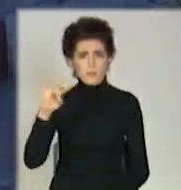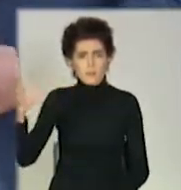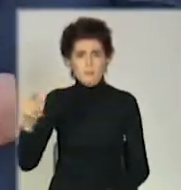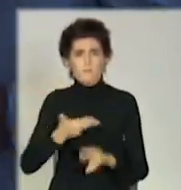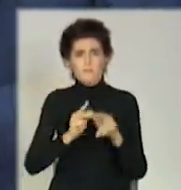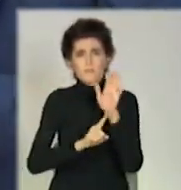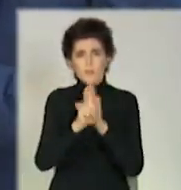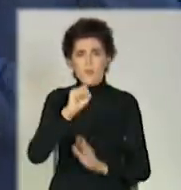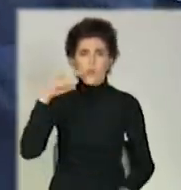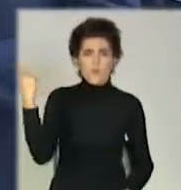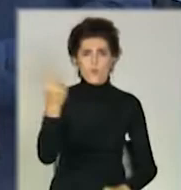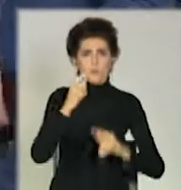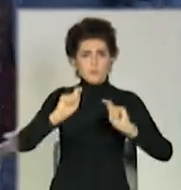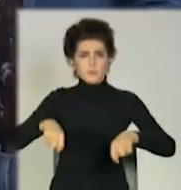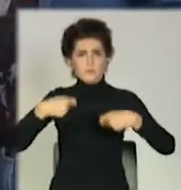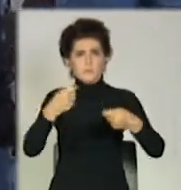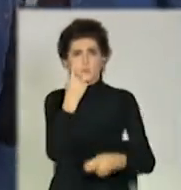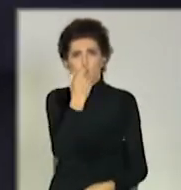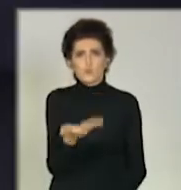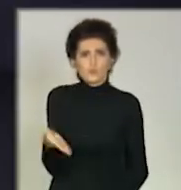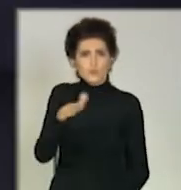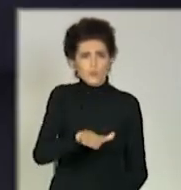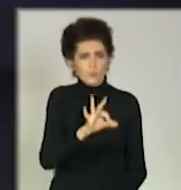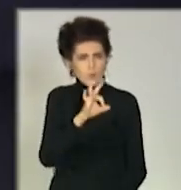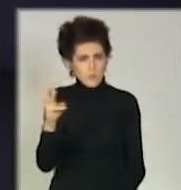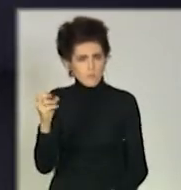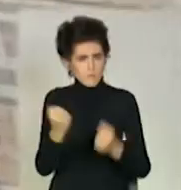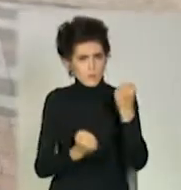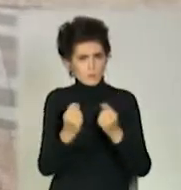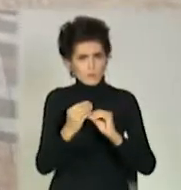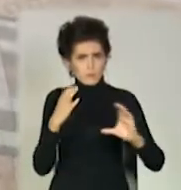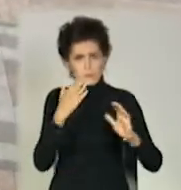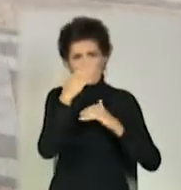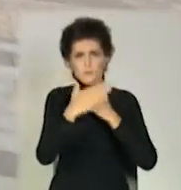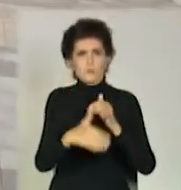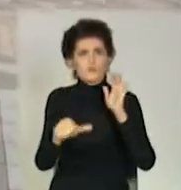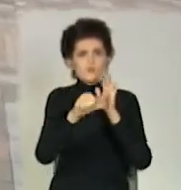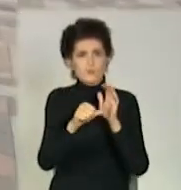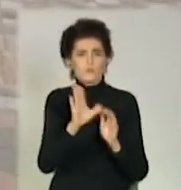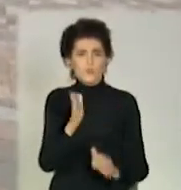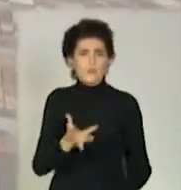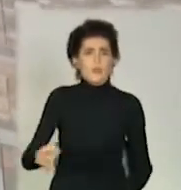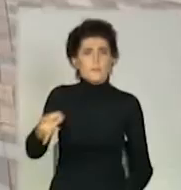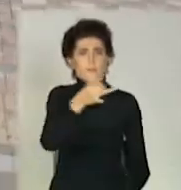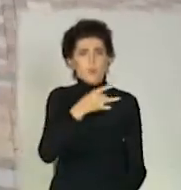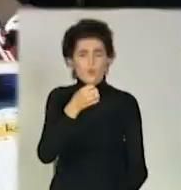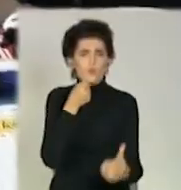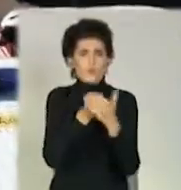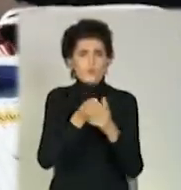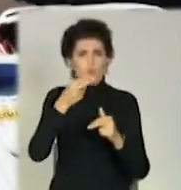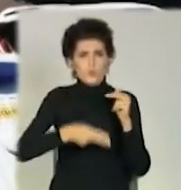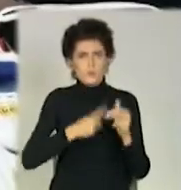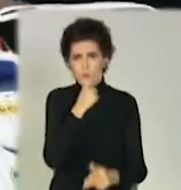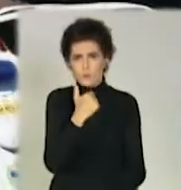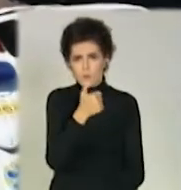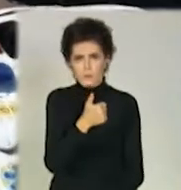різних областей вже передано 100 автівок швидкої допомоги, 6 тільки ж потраплять до регіонів до кінця року.